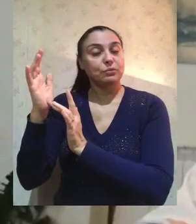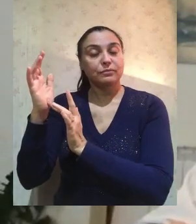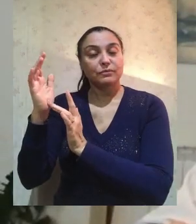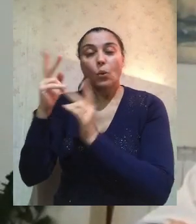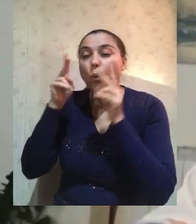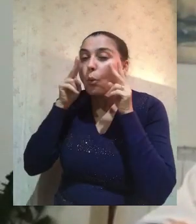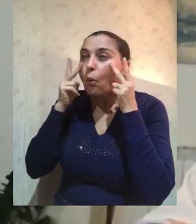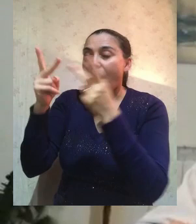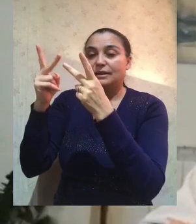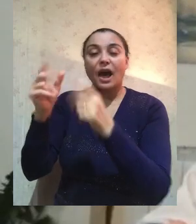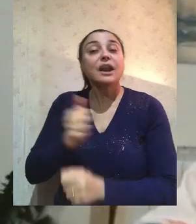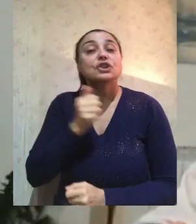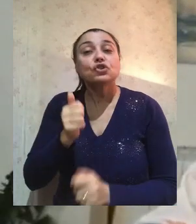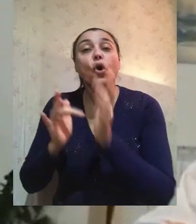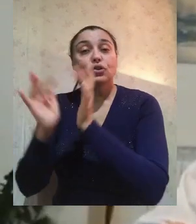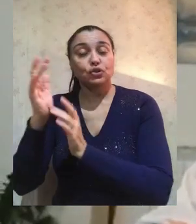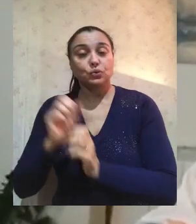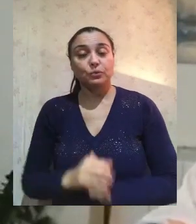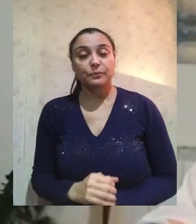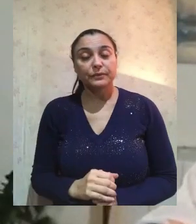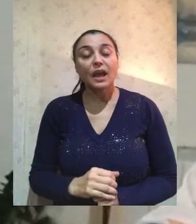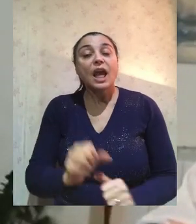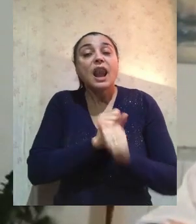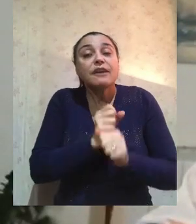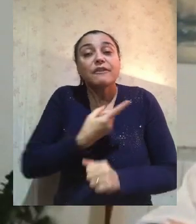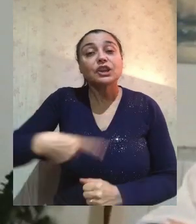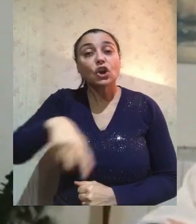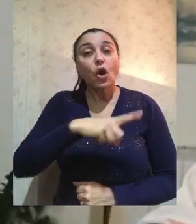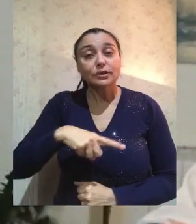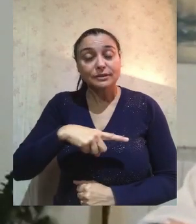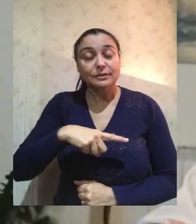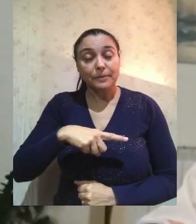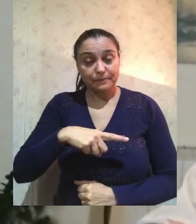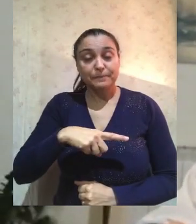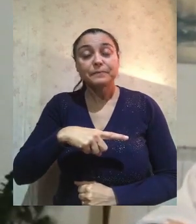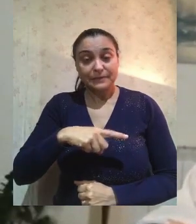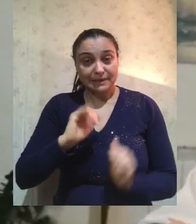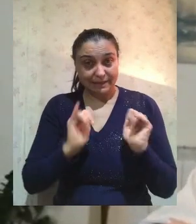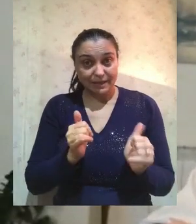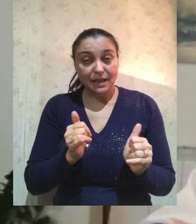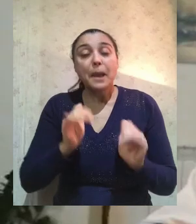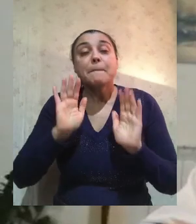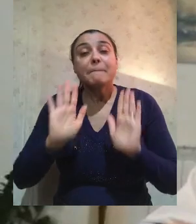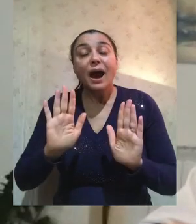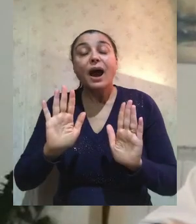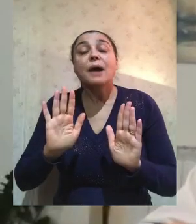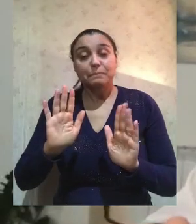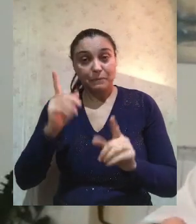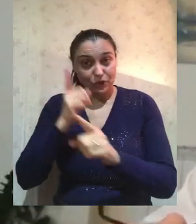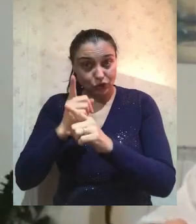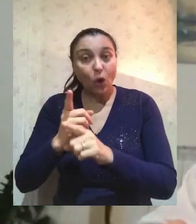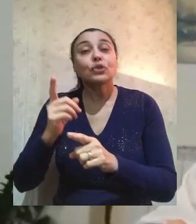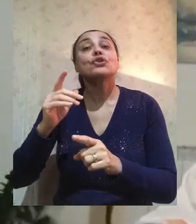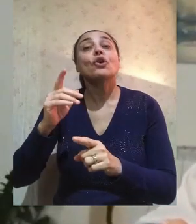a Gesù. Ma la fede da sola certamente non basta, è necessaria ma non basta. E